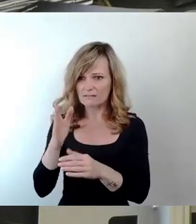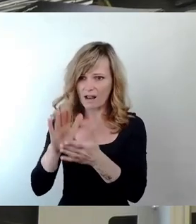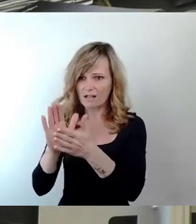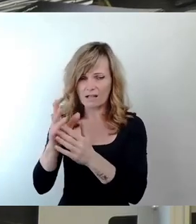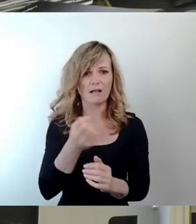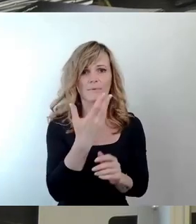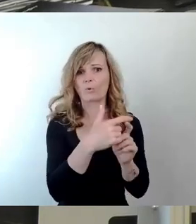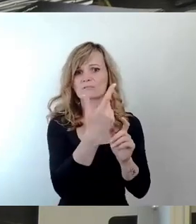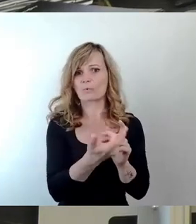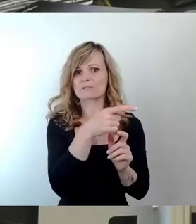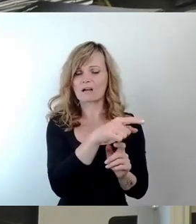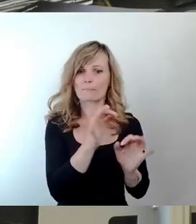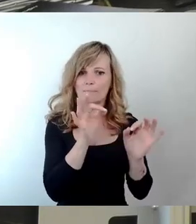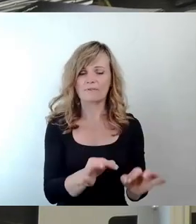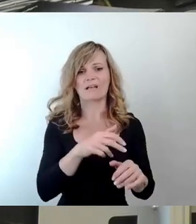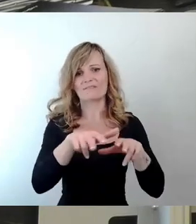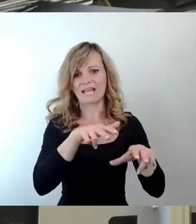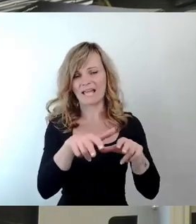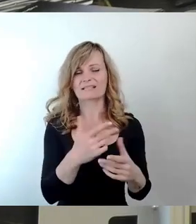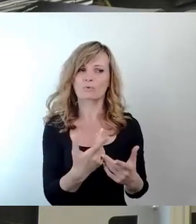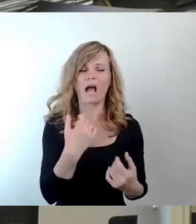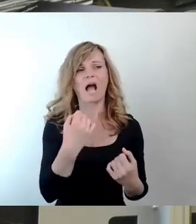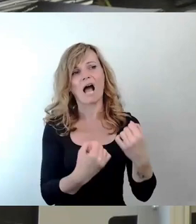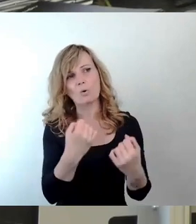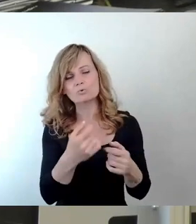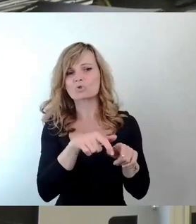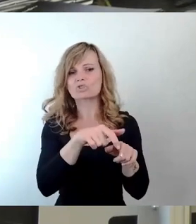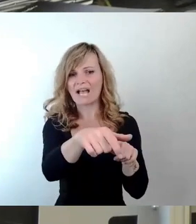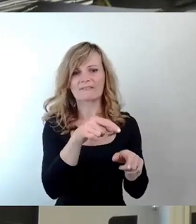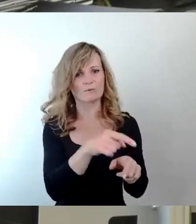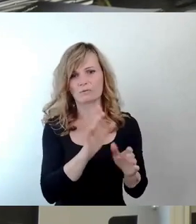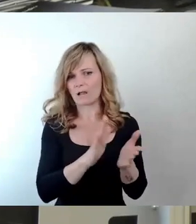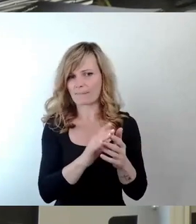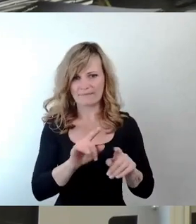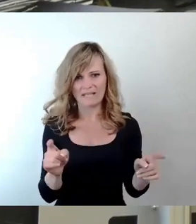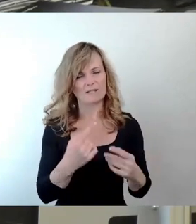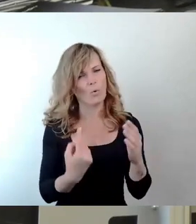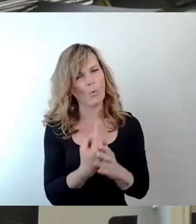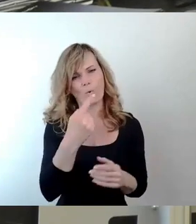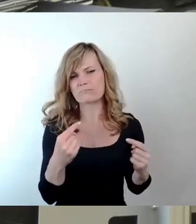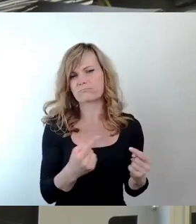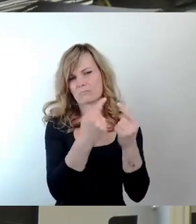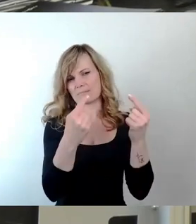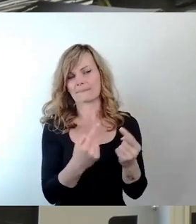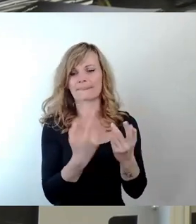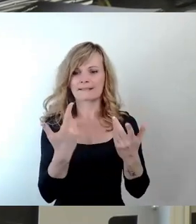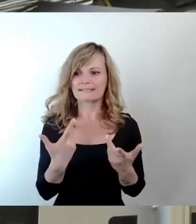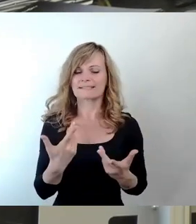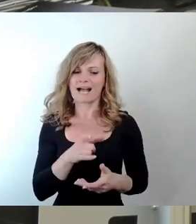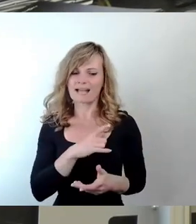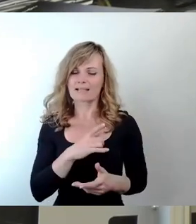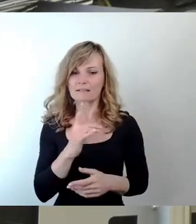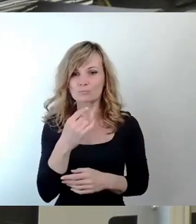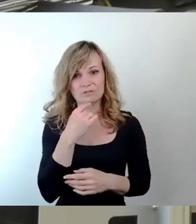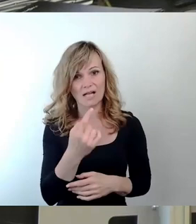Autostreifens nicht funktioniert hat, hat es einen Riesenstreit gegeben. Wir haben einen Konsens, dass wir eigentlich sagen, die Köpke